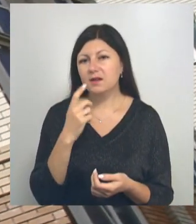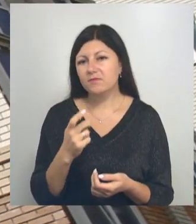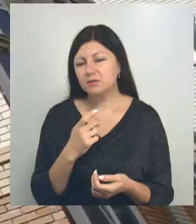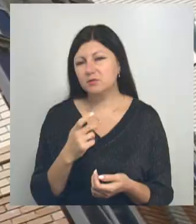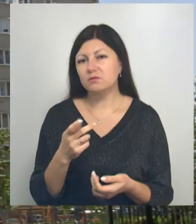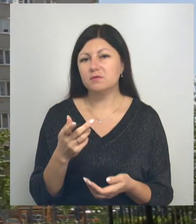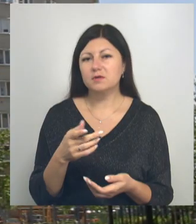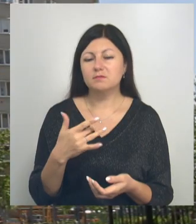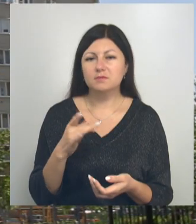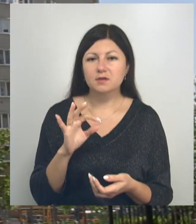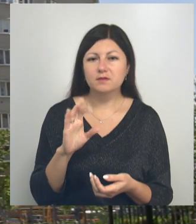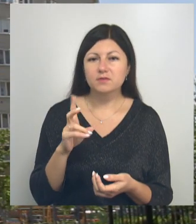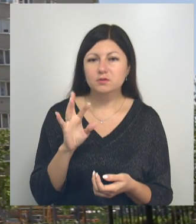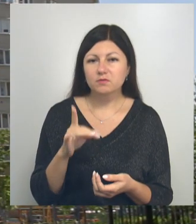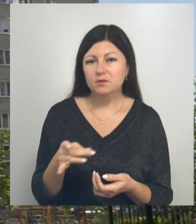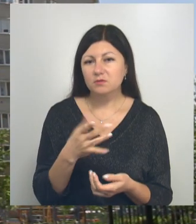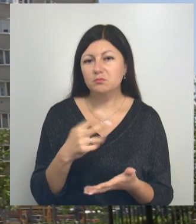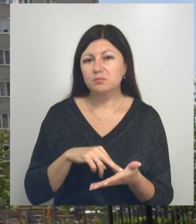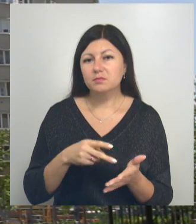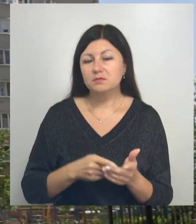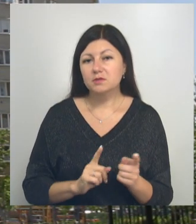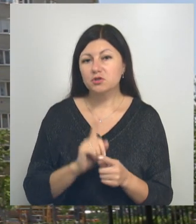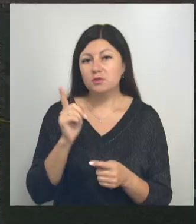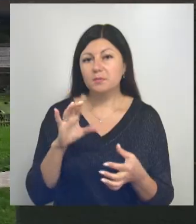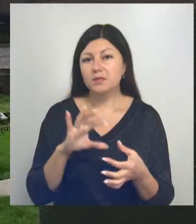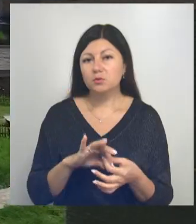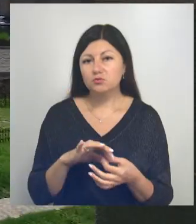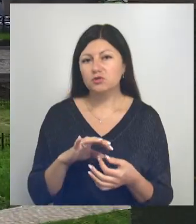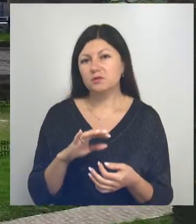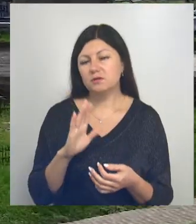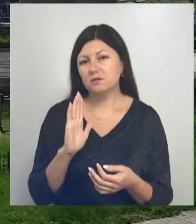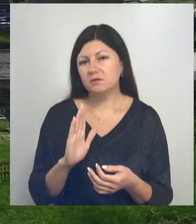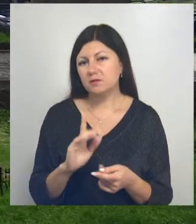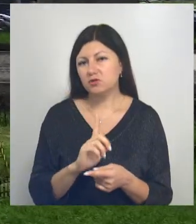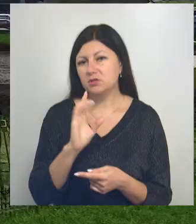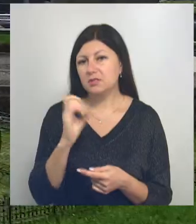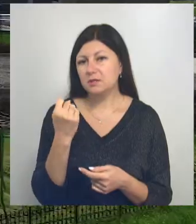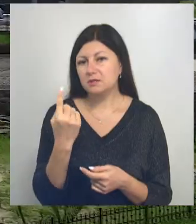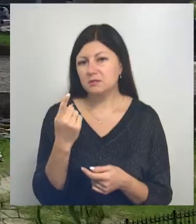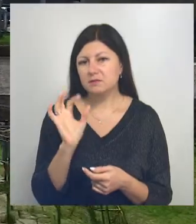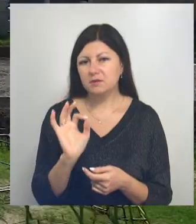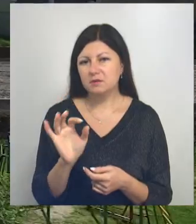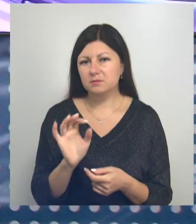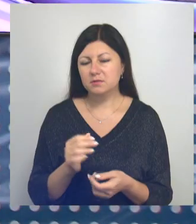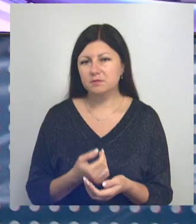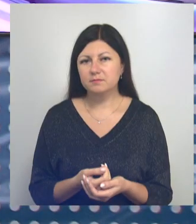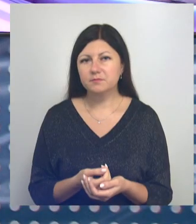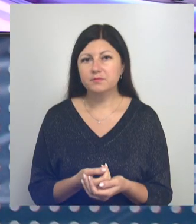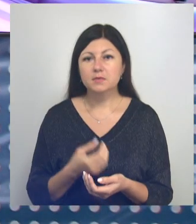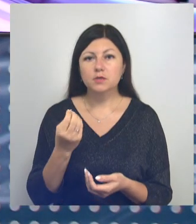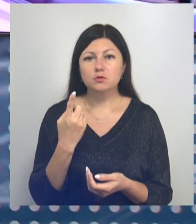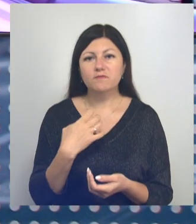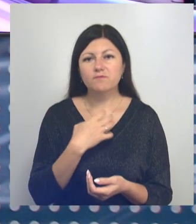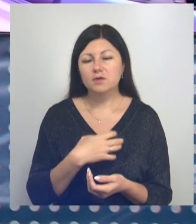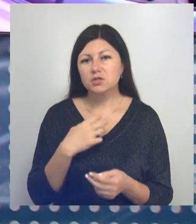Яковлевского муниципалитетов. Которые планируют начать подключение отопления в жилом фонде с 11 октября. Еще одна